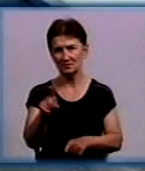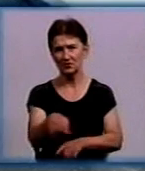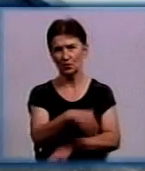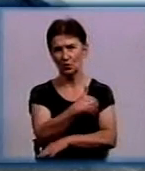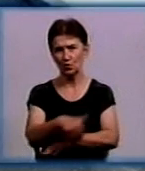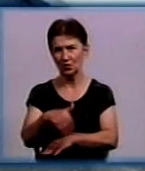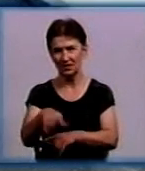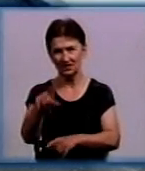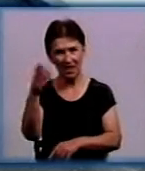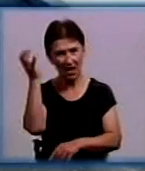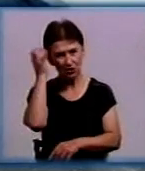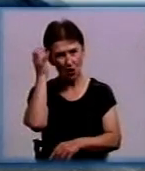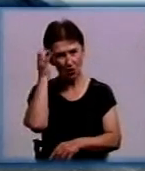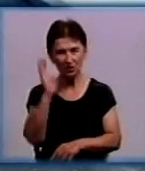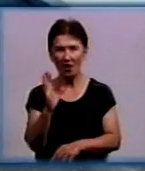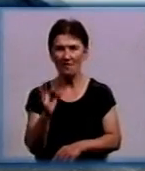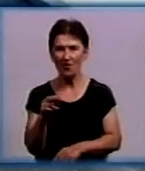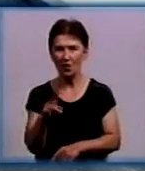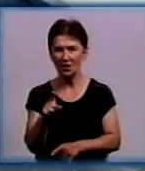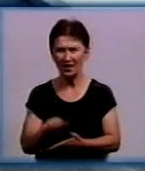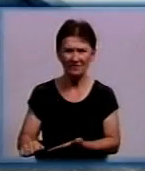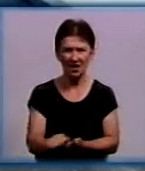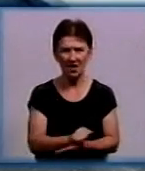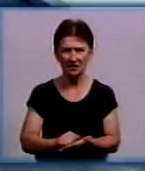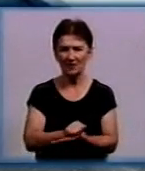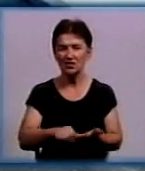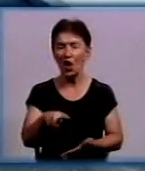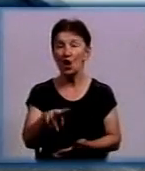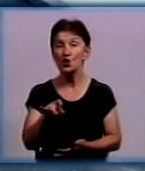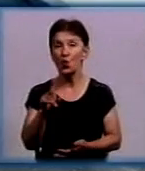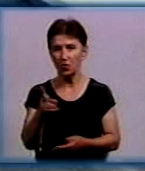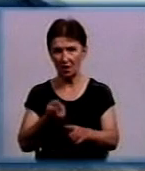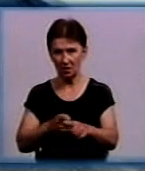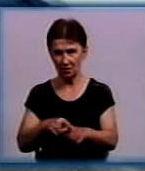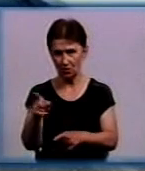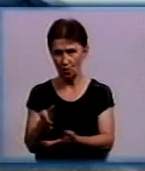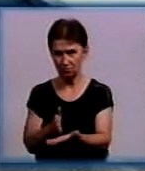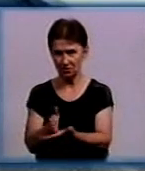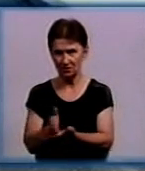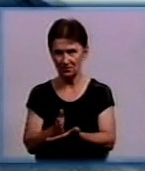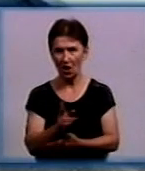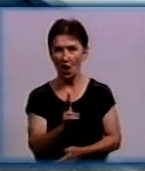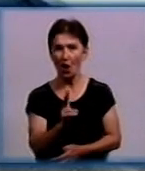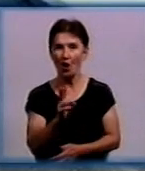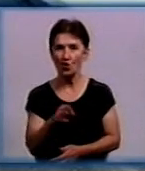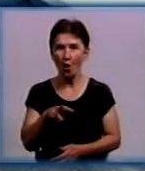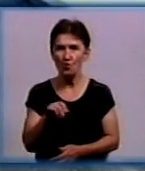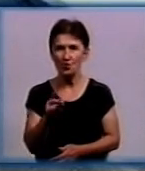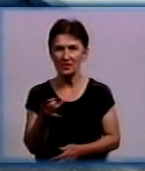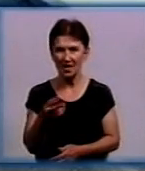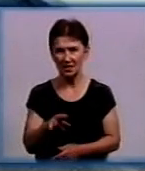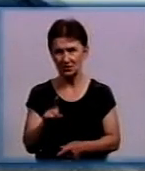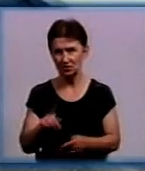Чорновола у Кропивницькому. Закатані в асфальт, люки тепломереж, які обслуговує комунальне підприємство «Теплоенергетик»,